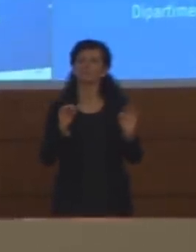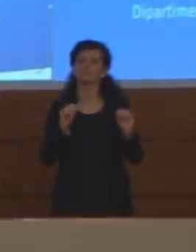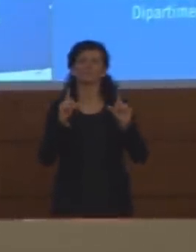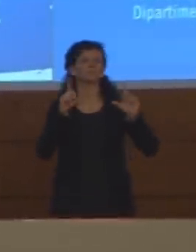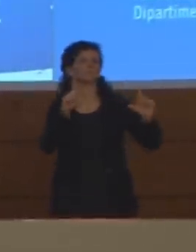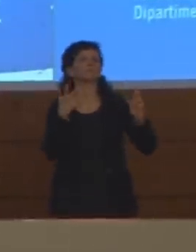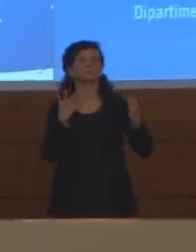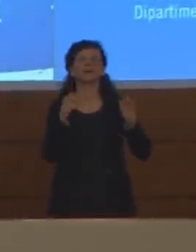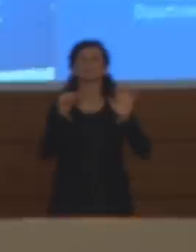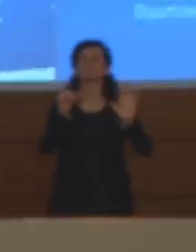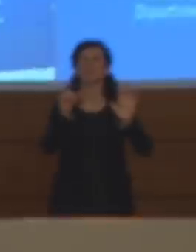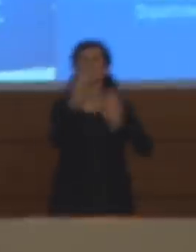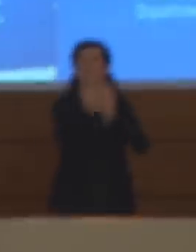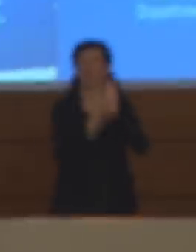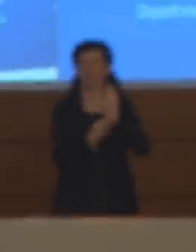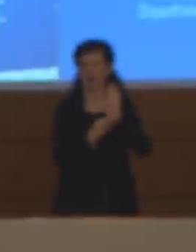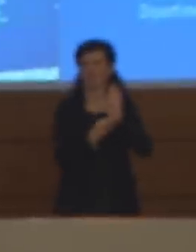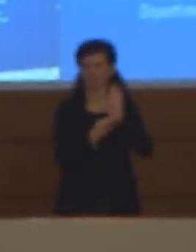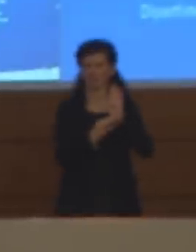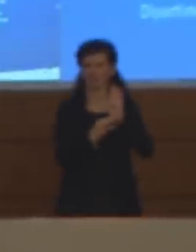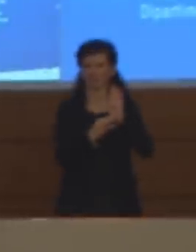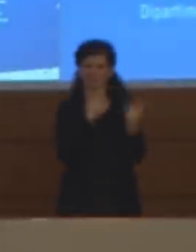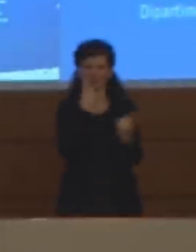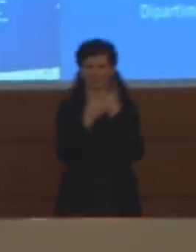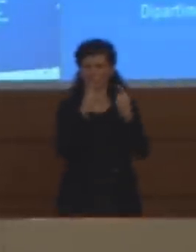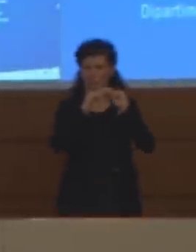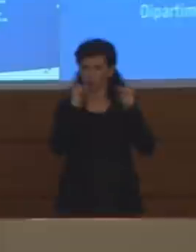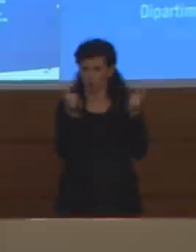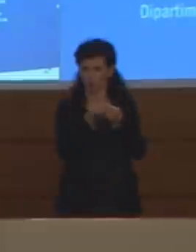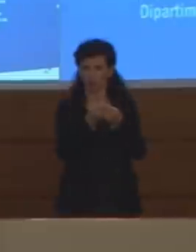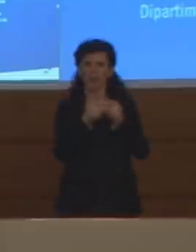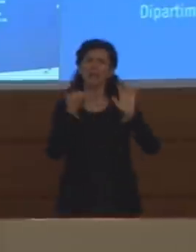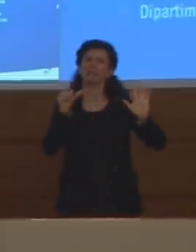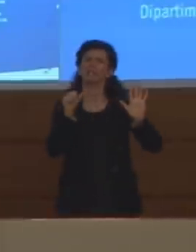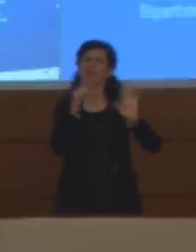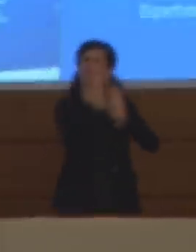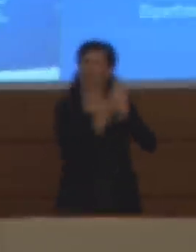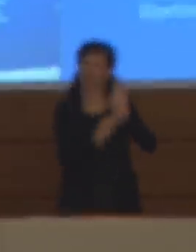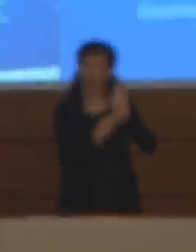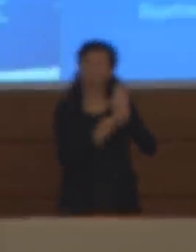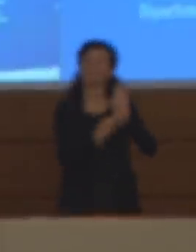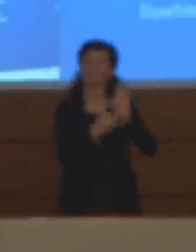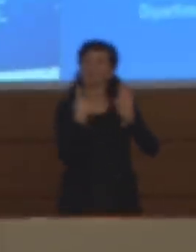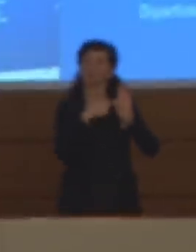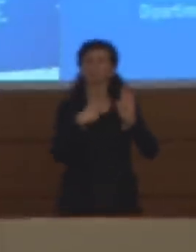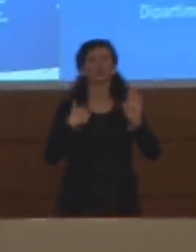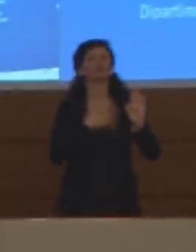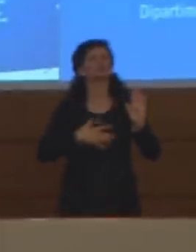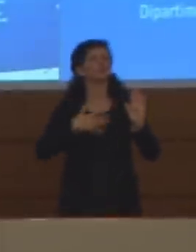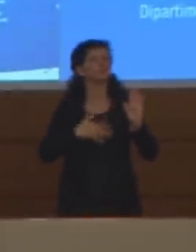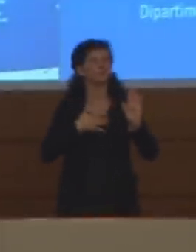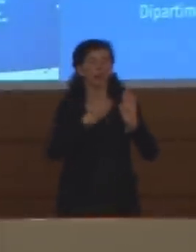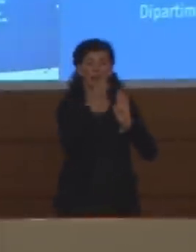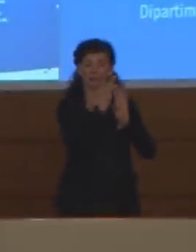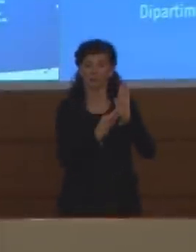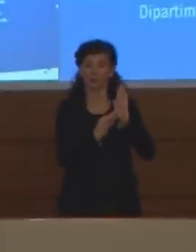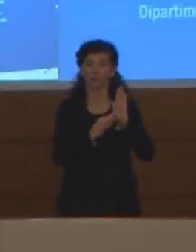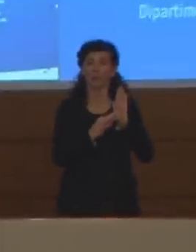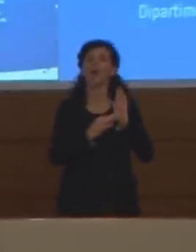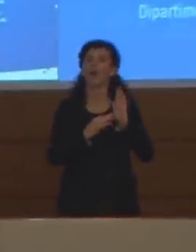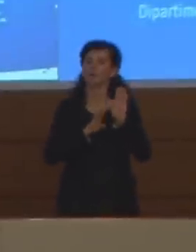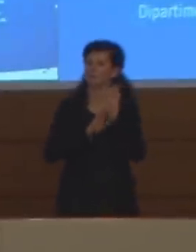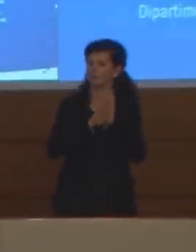Di questi sei parametri alcuni siamo contenti se vanno crescendo e alcuni siamo contenti se vanno decrescendo.